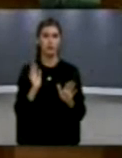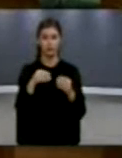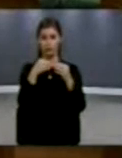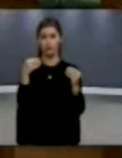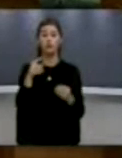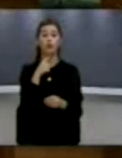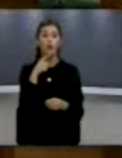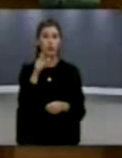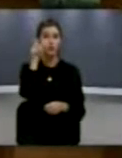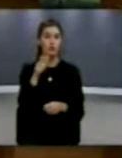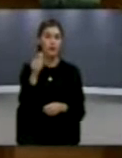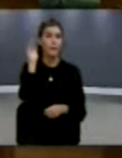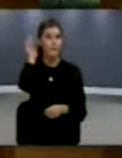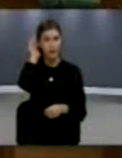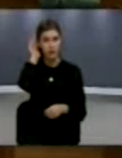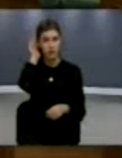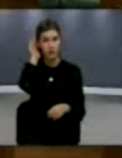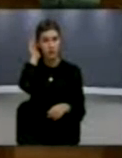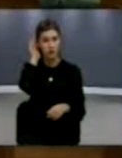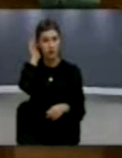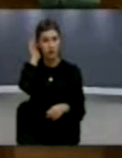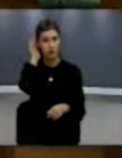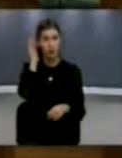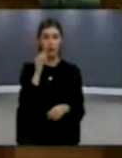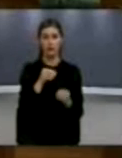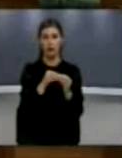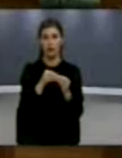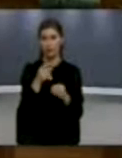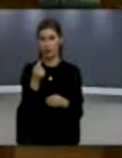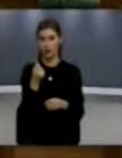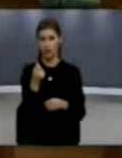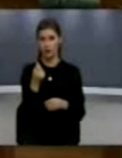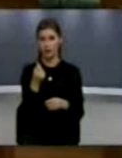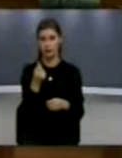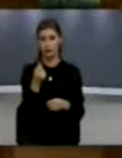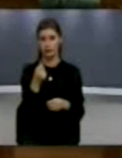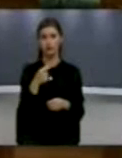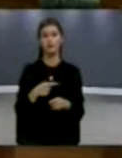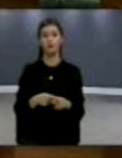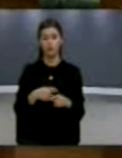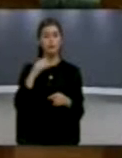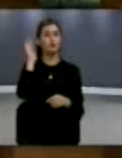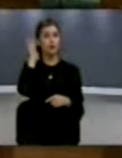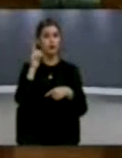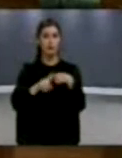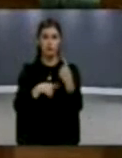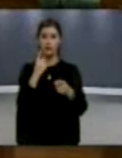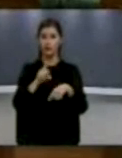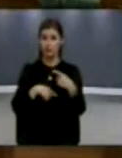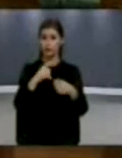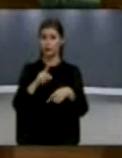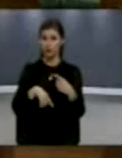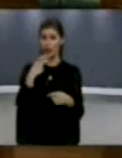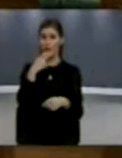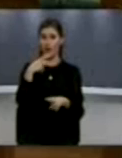ministri i brëndshëm, e ishë kërë ministri Regjepi ka shkuar. Edhe ishë ministri i jashtëm, e më verhojja i ka shkuar, por